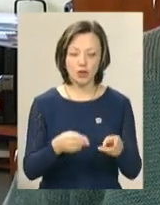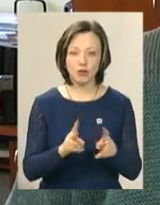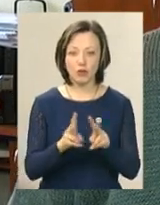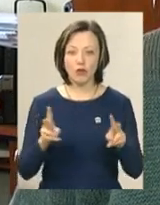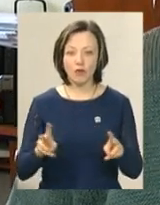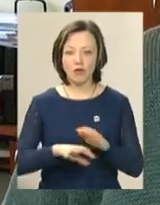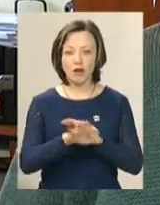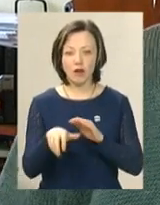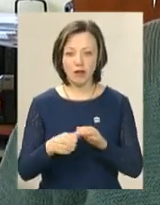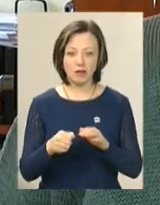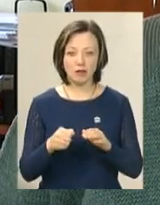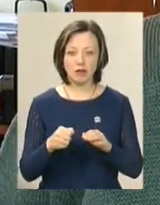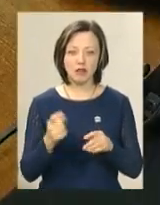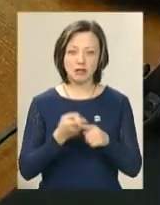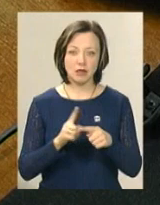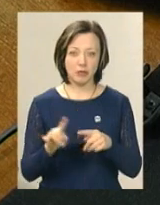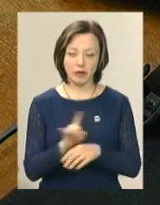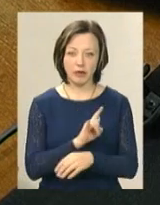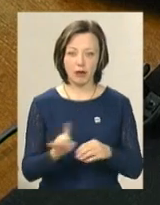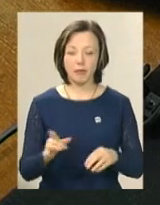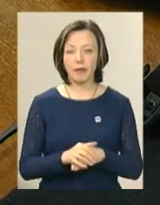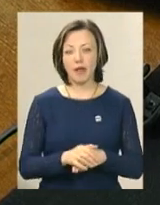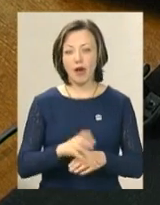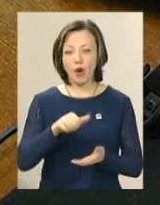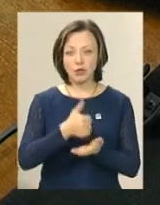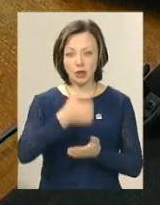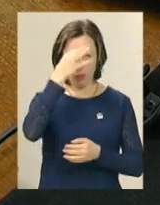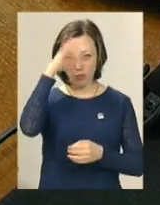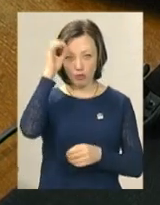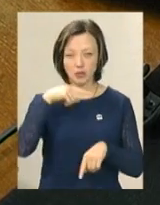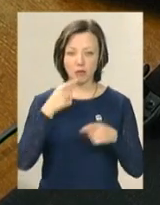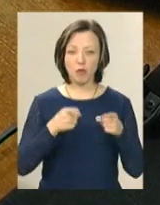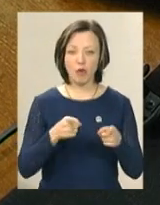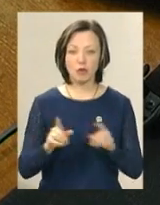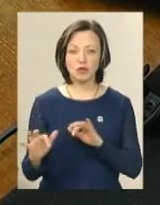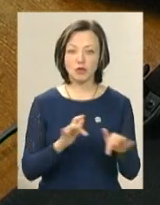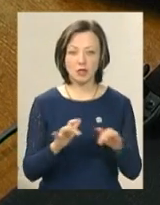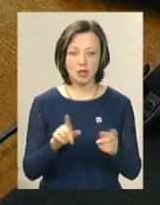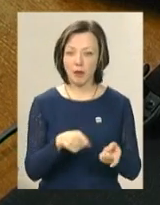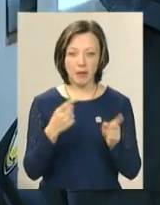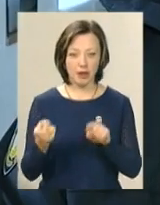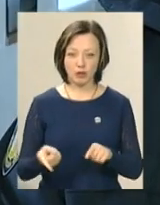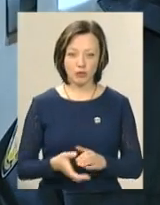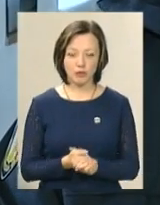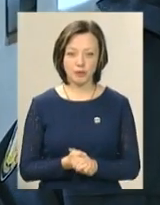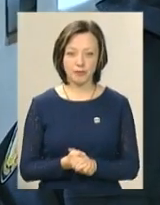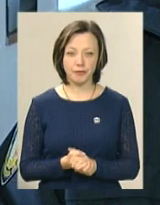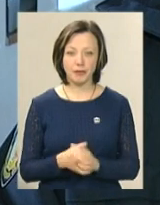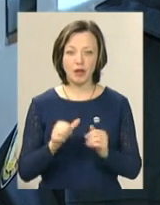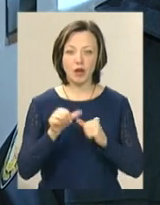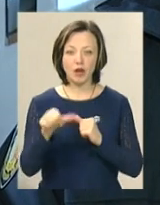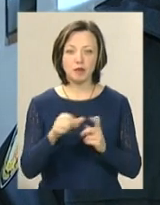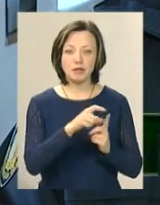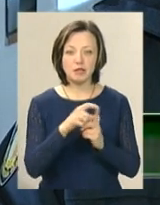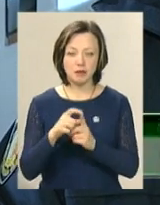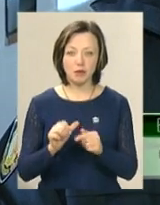хтось когось вже вкрав, абсолютно брехня. Очільник поліції міста впевнений, від погроз до дій колектори не перейдуть. Окрім слів